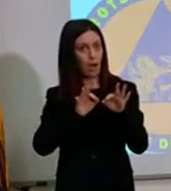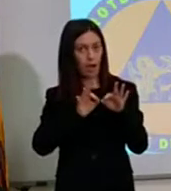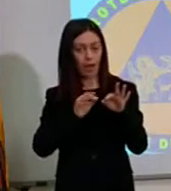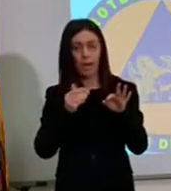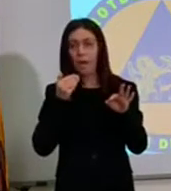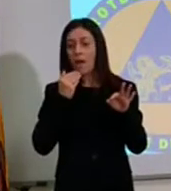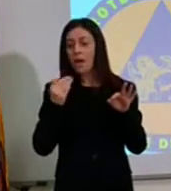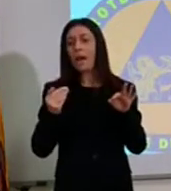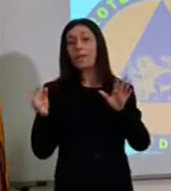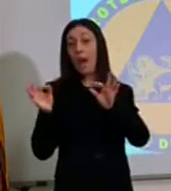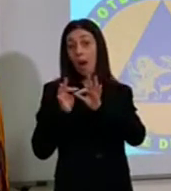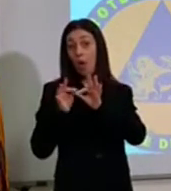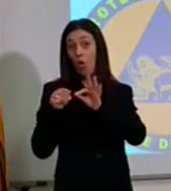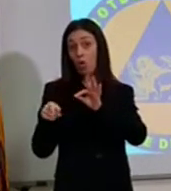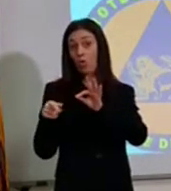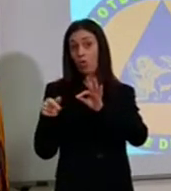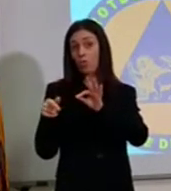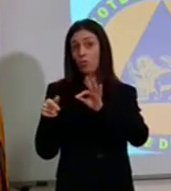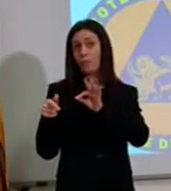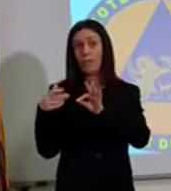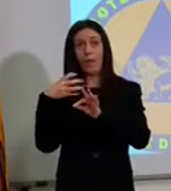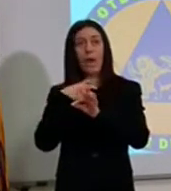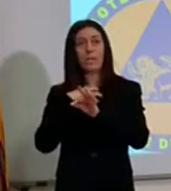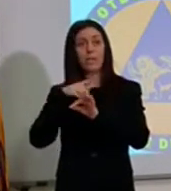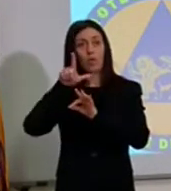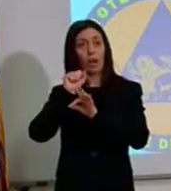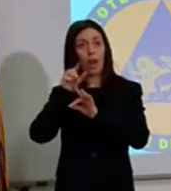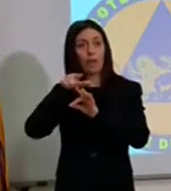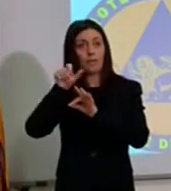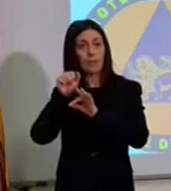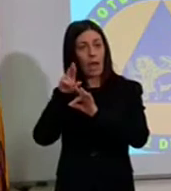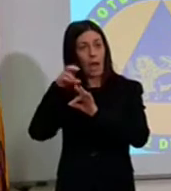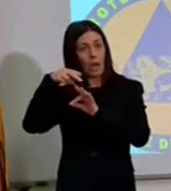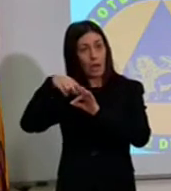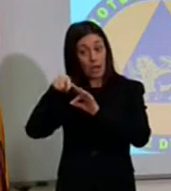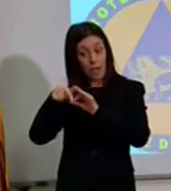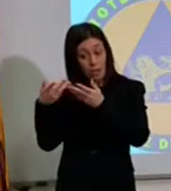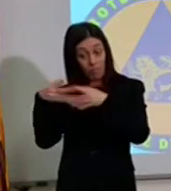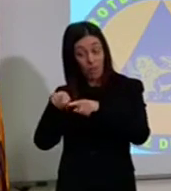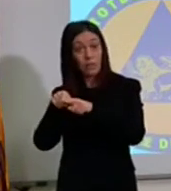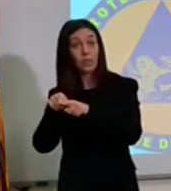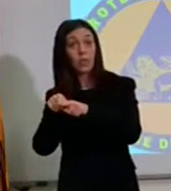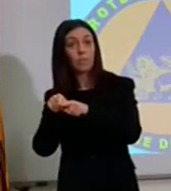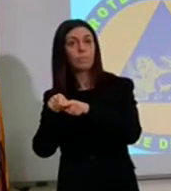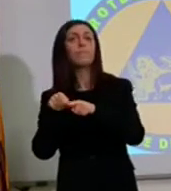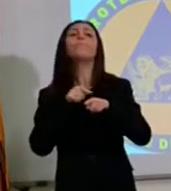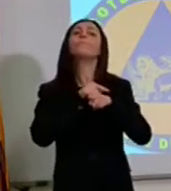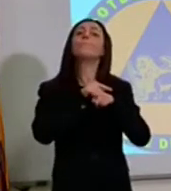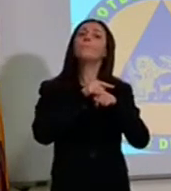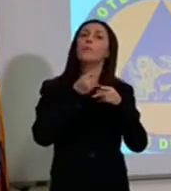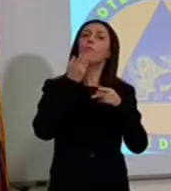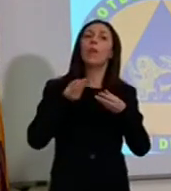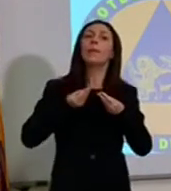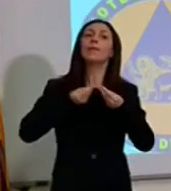In Veneto c'è un problema che si sta ampliando sempre di più e riguarda la mancanza di personale all'interno delle case di riposo.